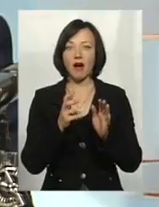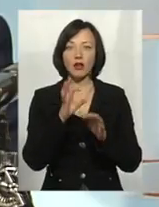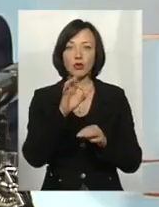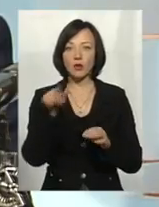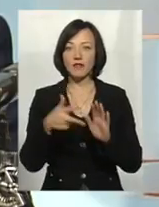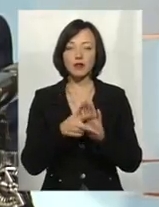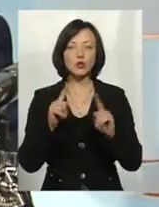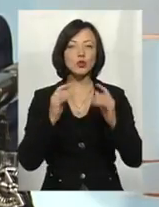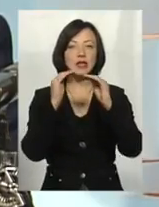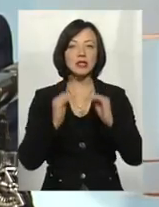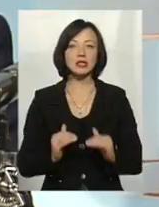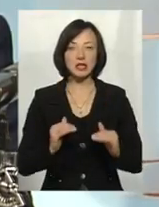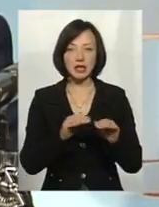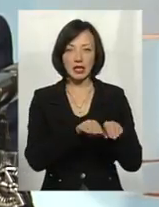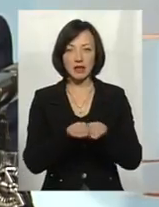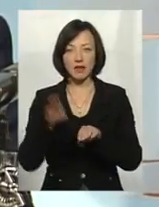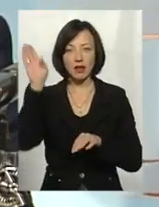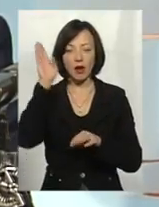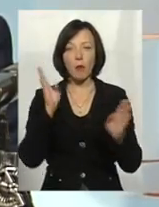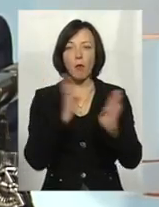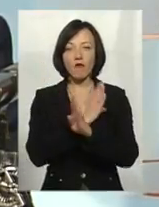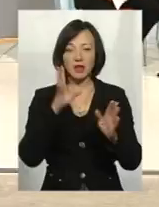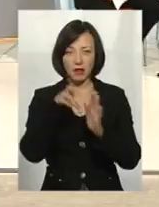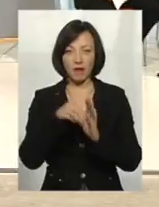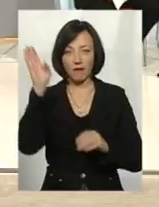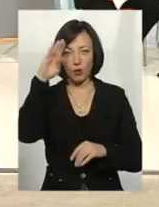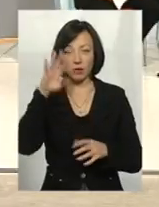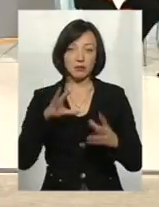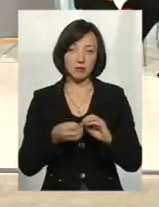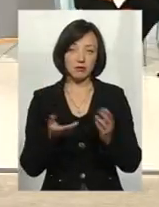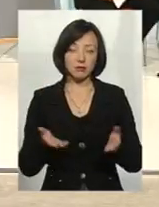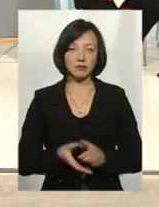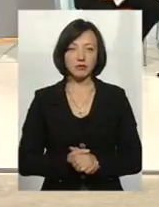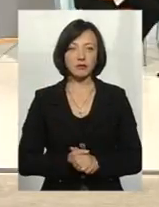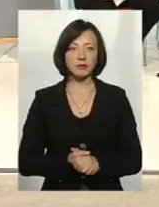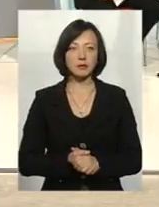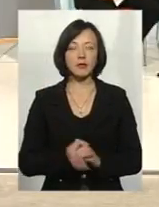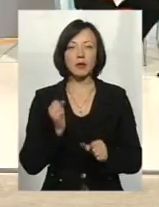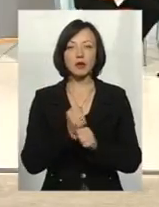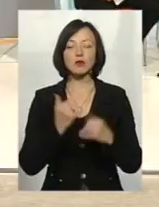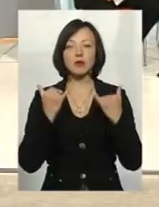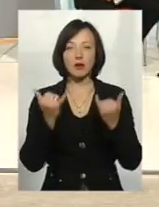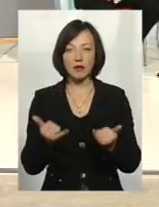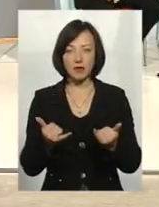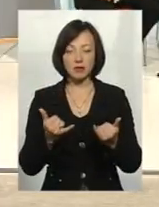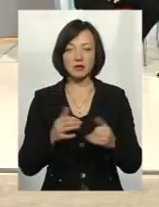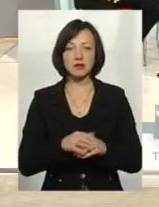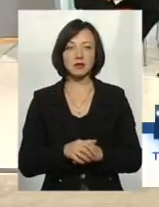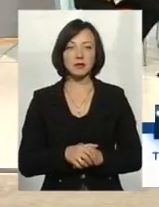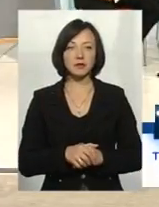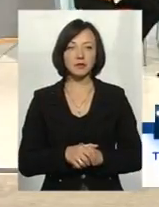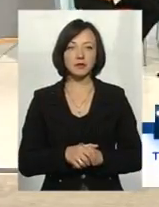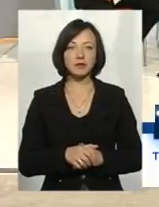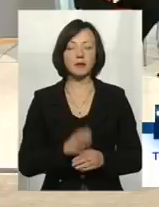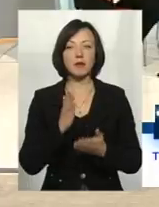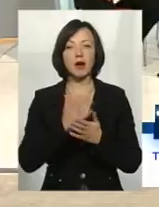надзвичайно низький рівень, і бачимо результат. Нагадую, глядачам працюємо для вас, 61,90,60,